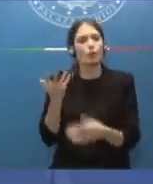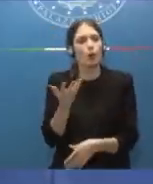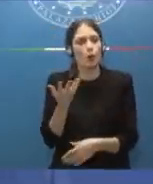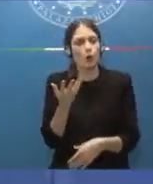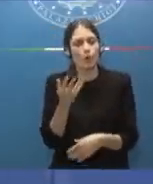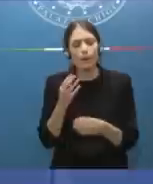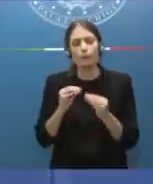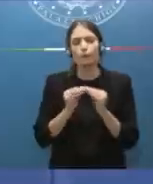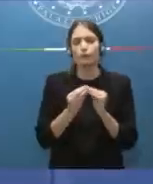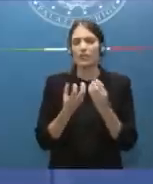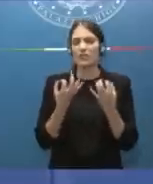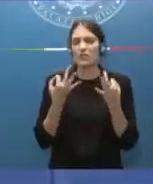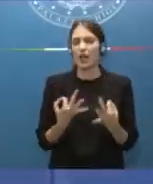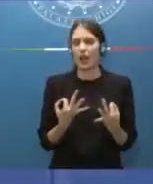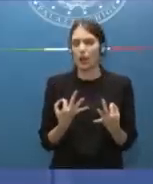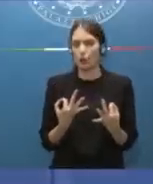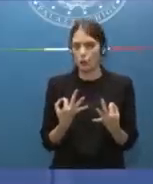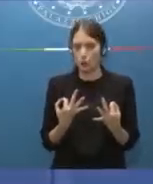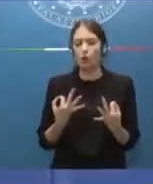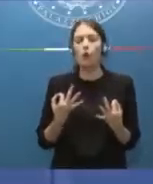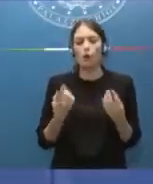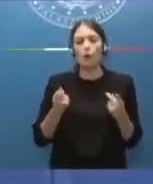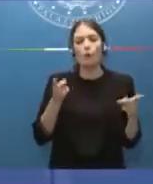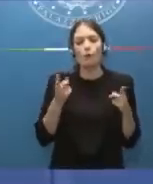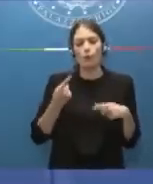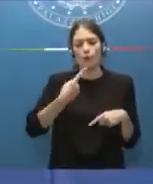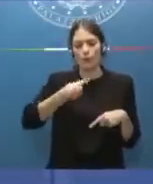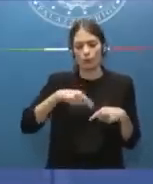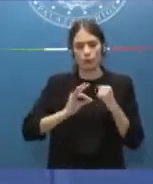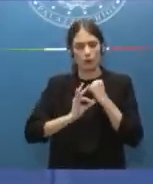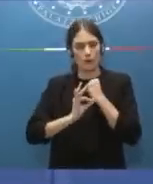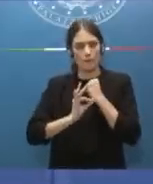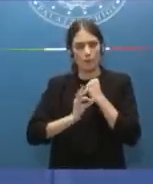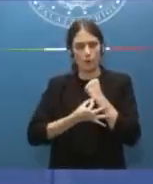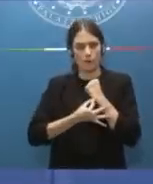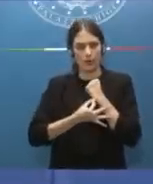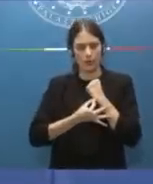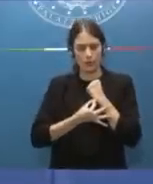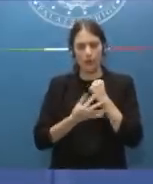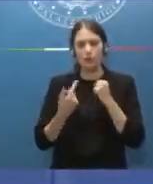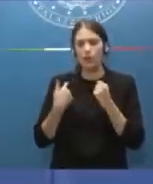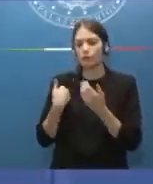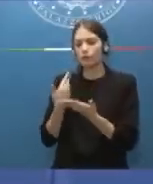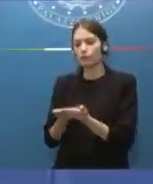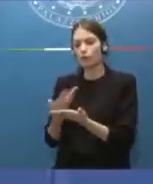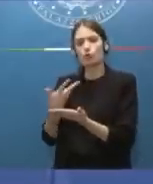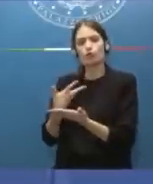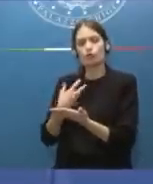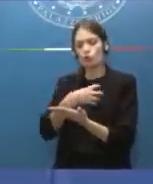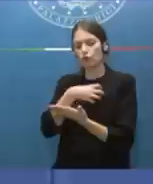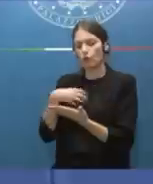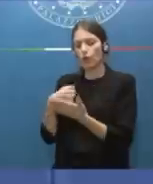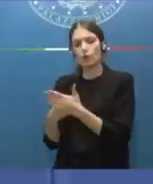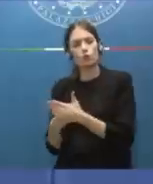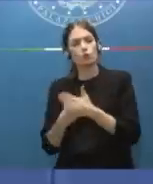serio che tenga conto quando si prendono dei provvedimenti di quali siano le evidenze scientifiche a supporto di quei provvedimenti.